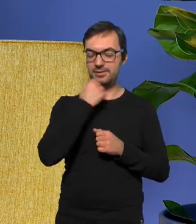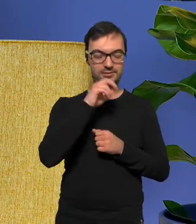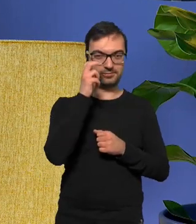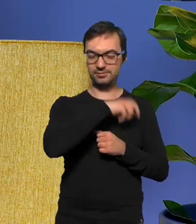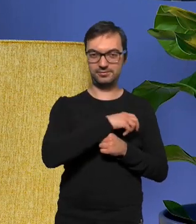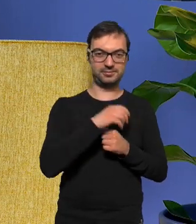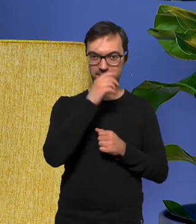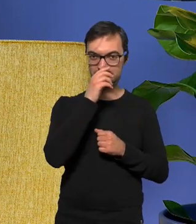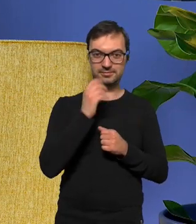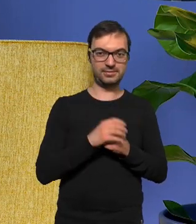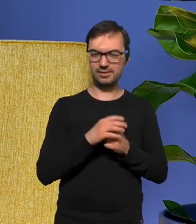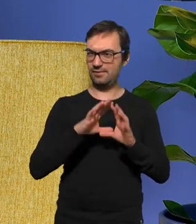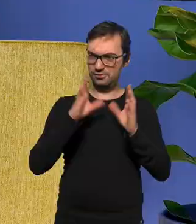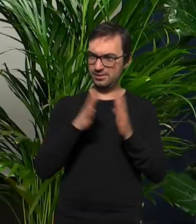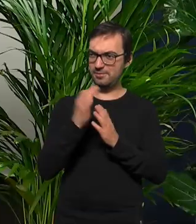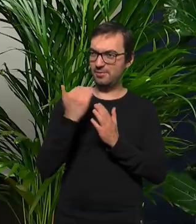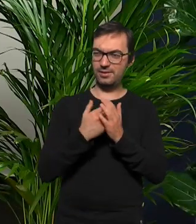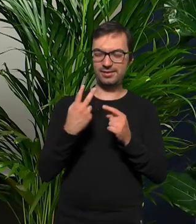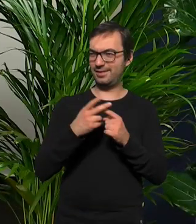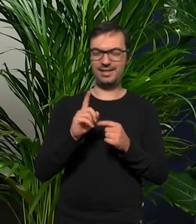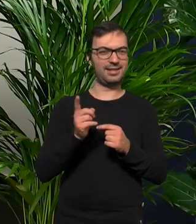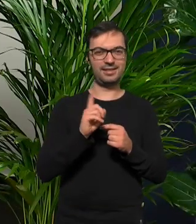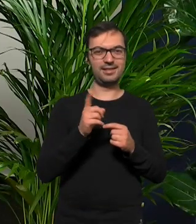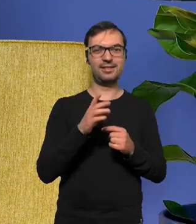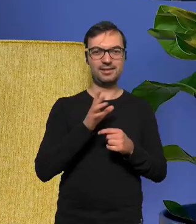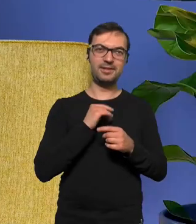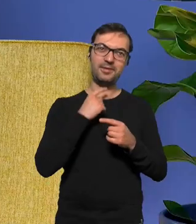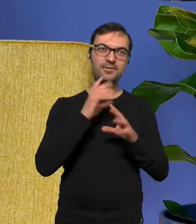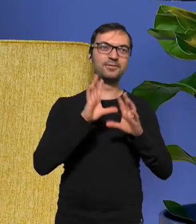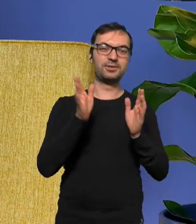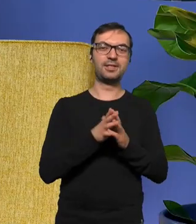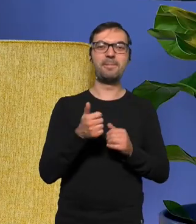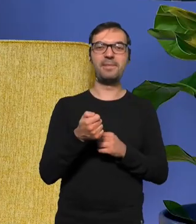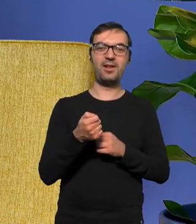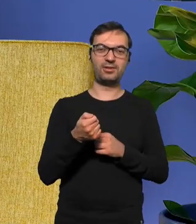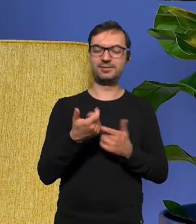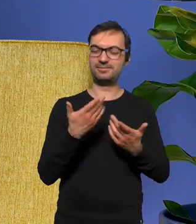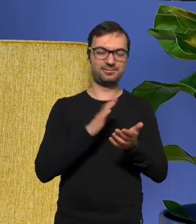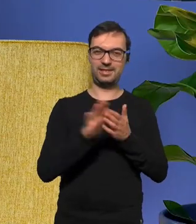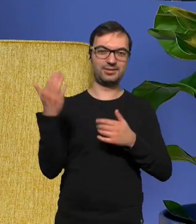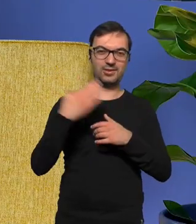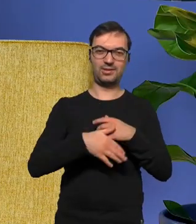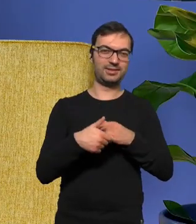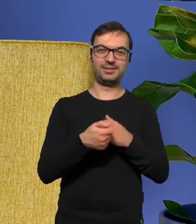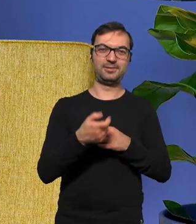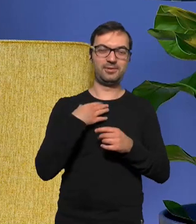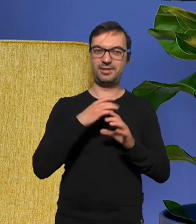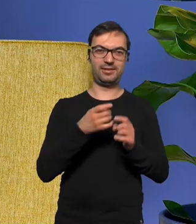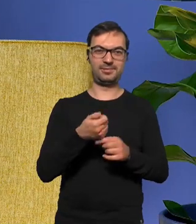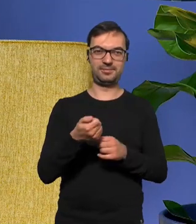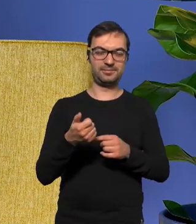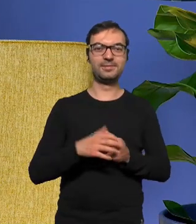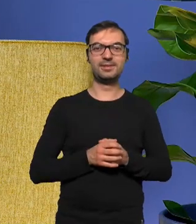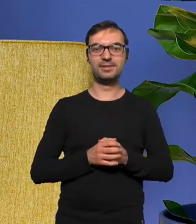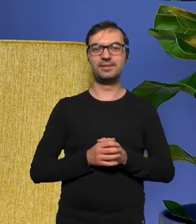ciekawa ale wszystkich? nie, można powiedzieć, że wszystkich bo pilot daje możliwość ogarnięcia wszystkiego w chwile